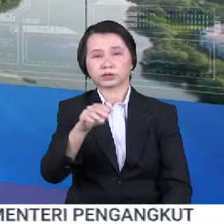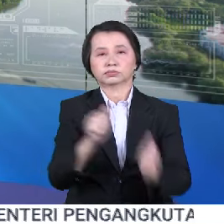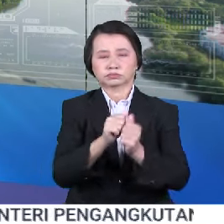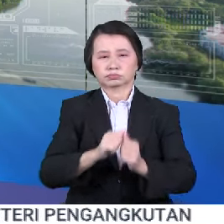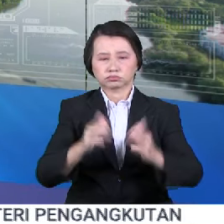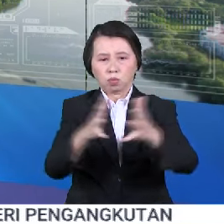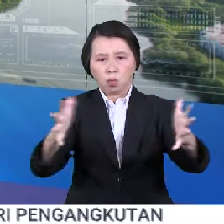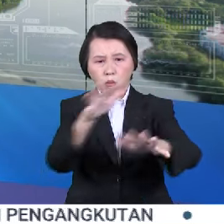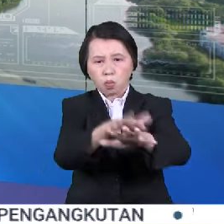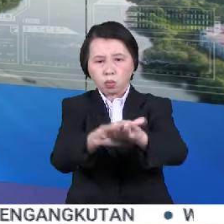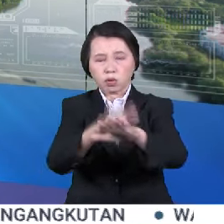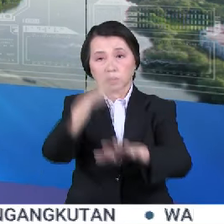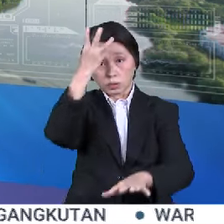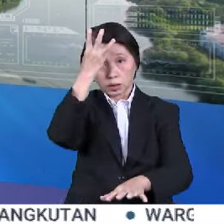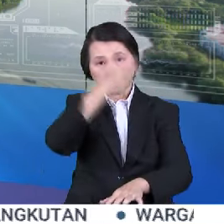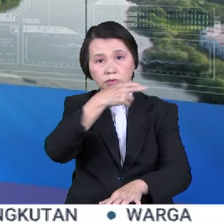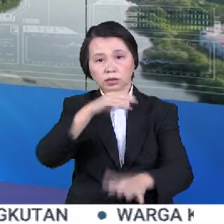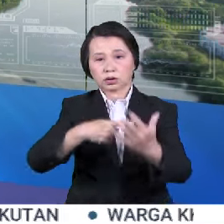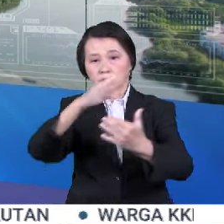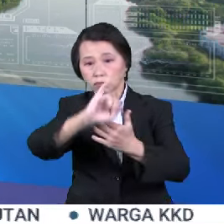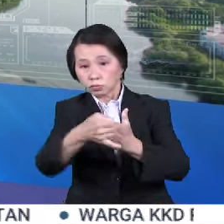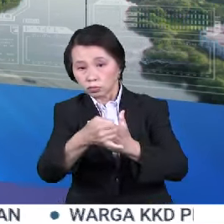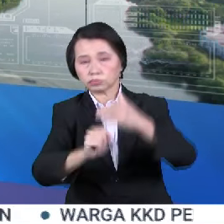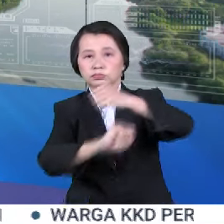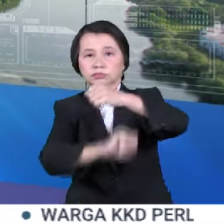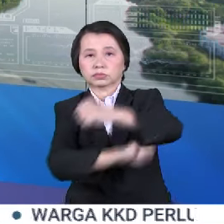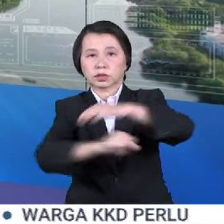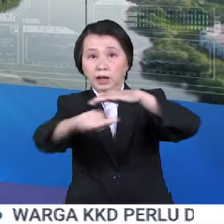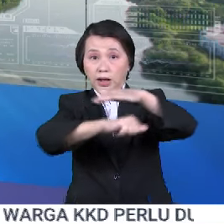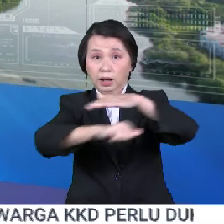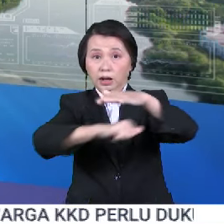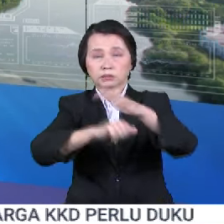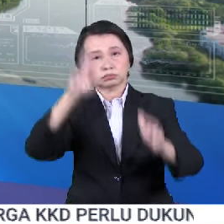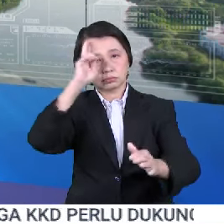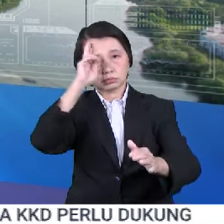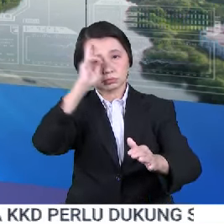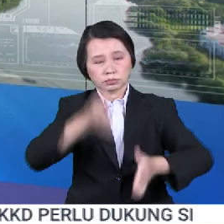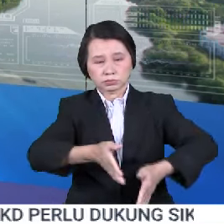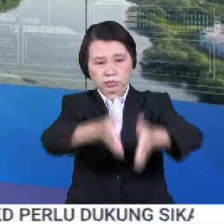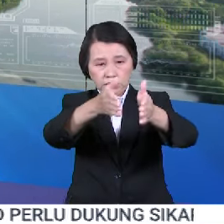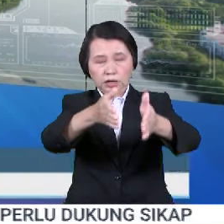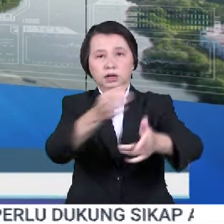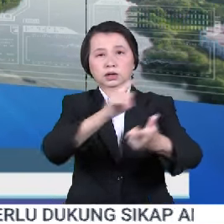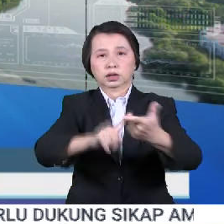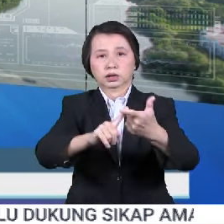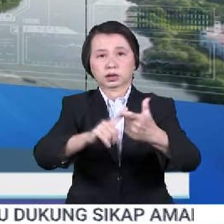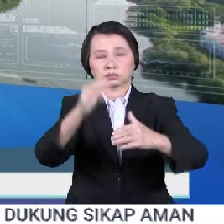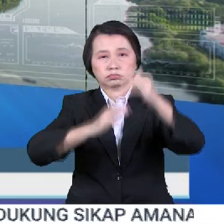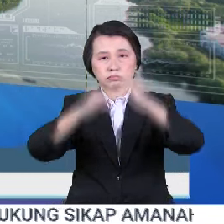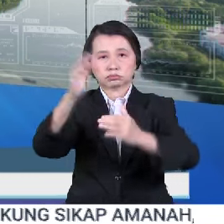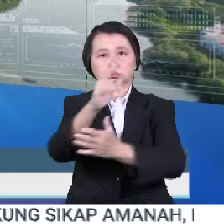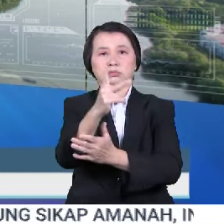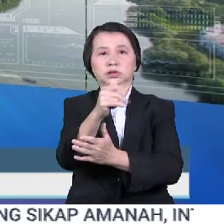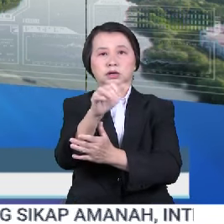besar-besaran bandar berkenaan akan melibatkan projek pembinaan infrastruktur asas seperti akses jalan raya utama dan kompleks kustom,